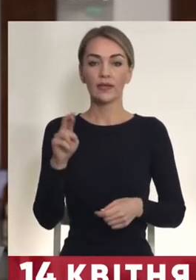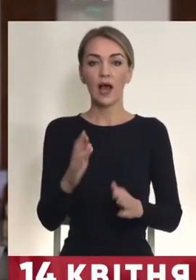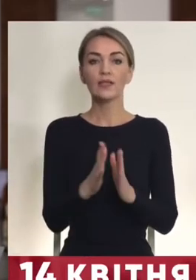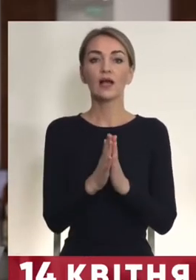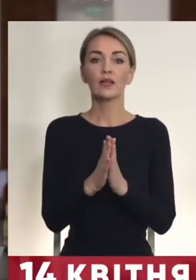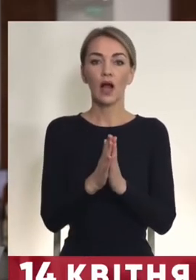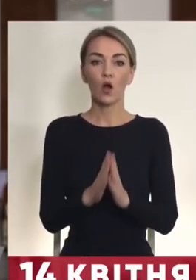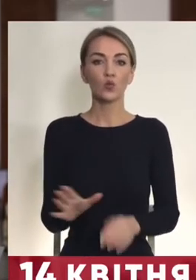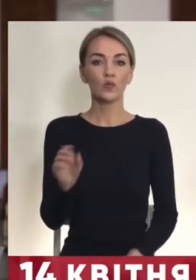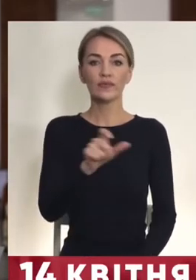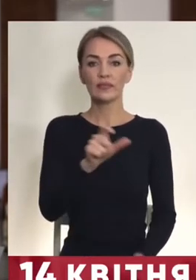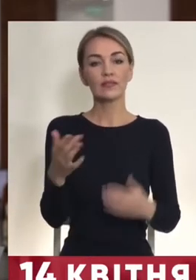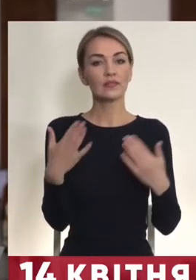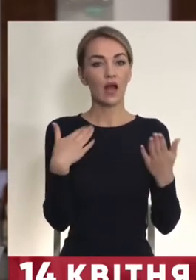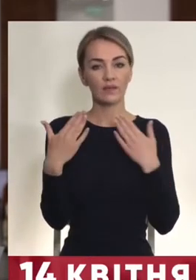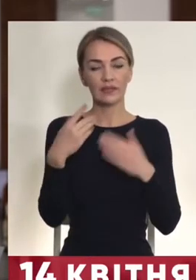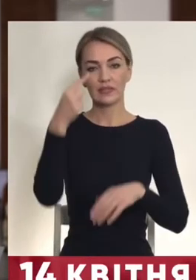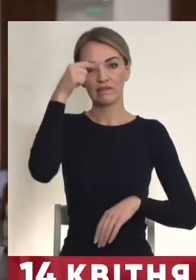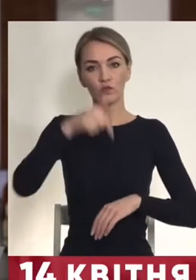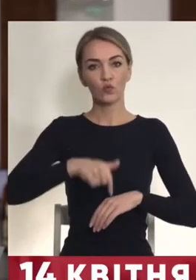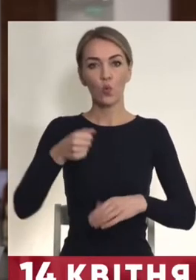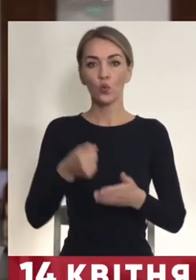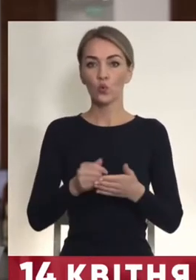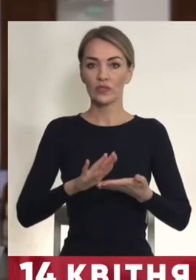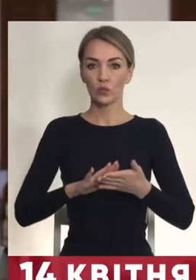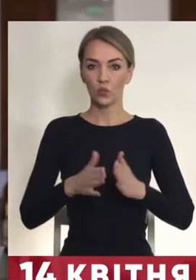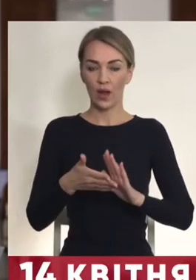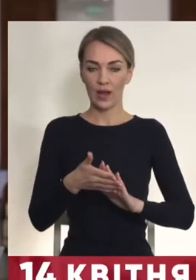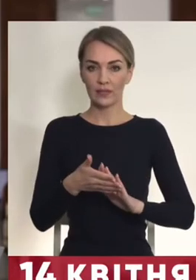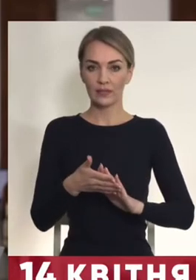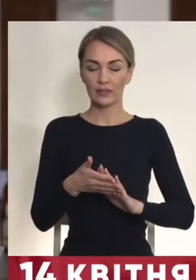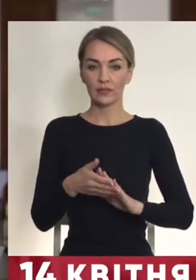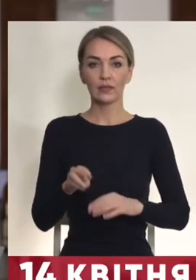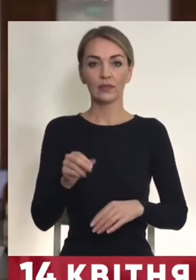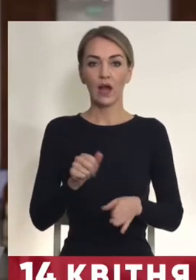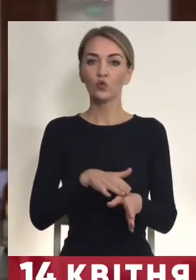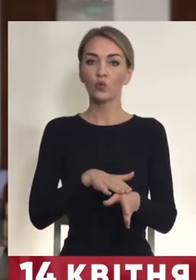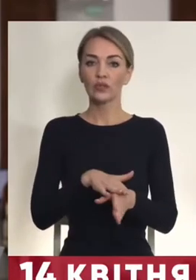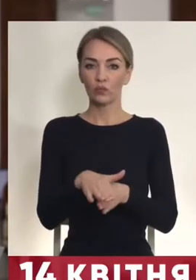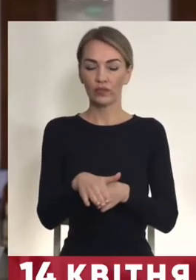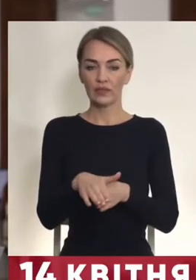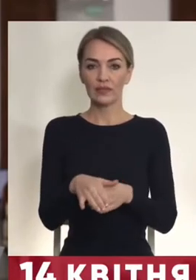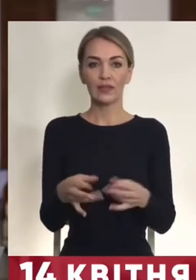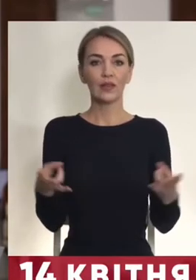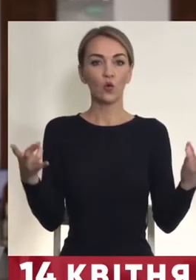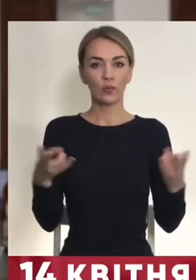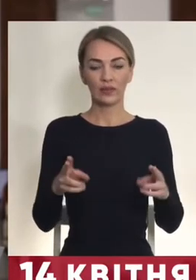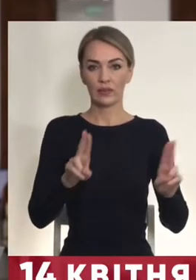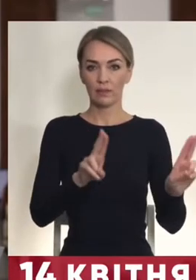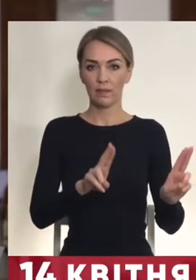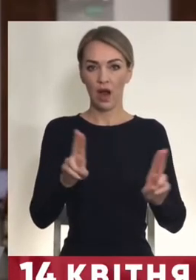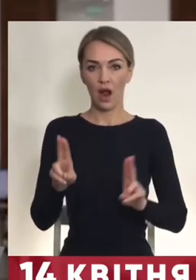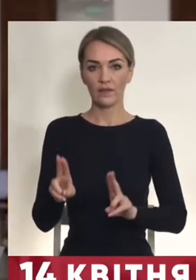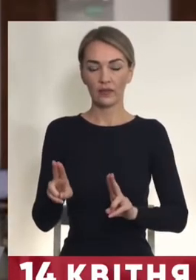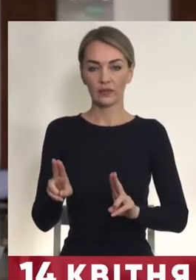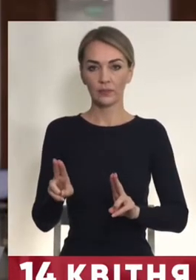закликаю всіх ставитись свідомо до ситуації та дотримуватись необхідних правил.